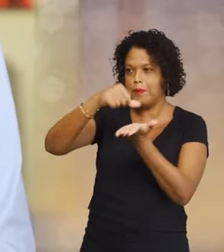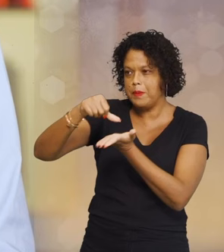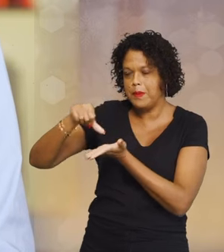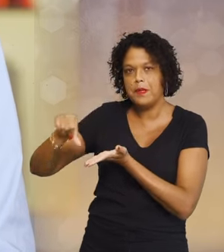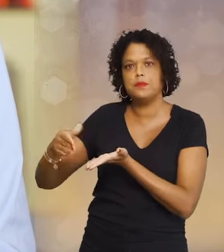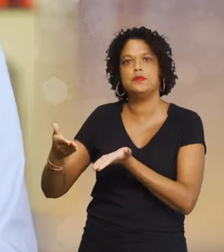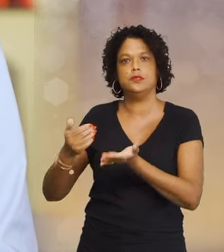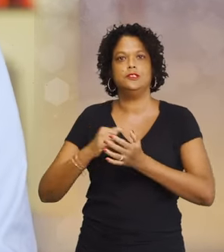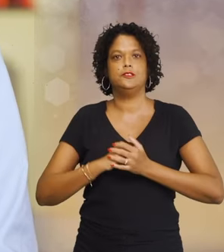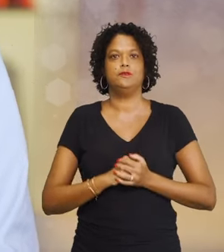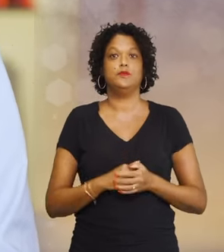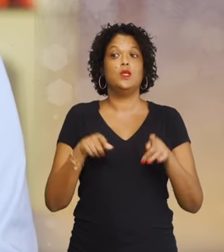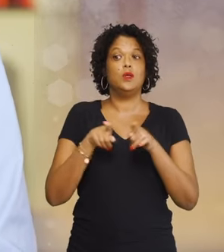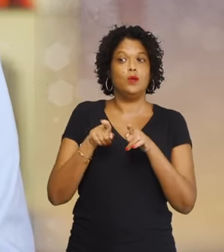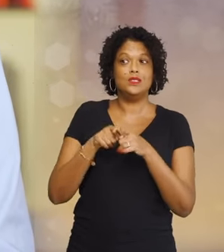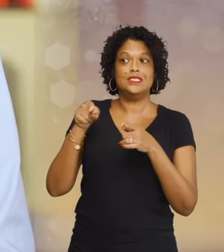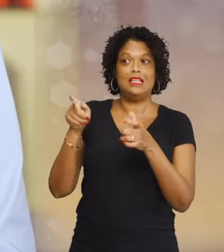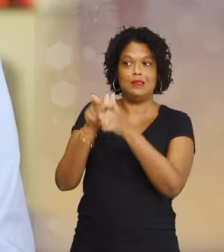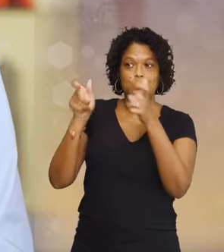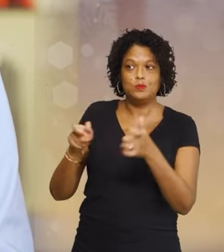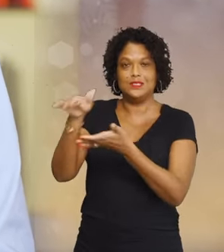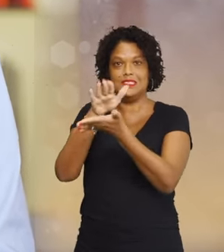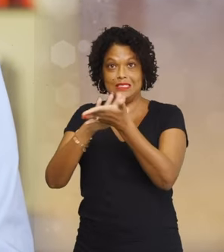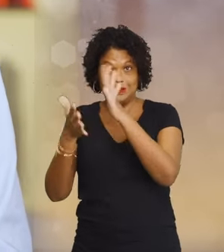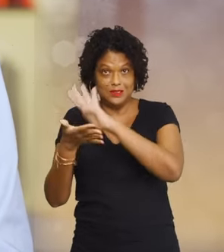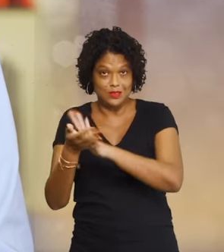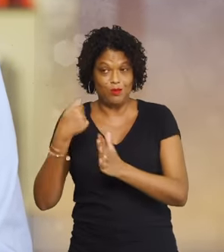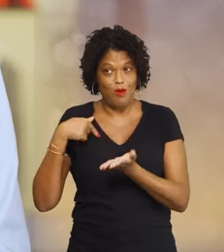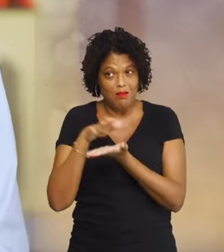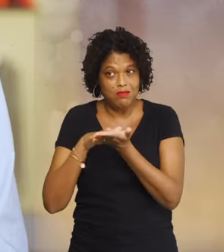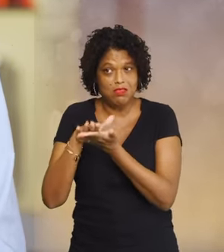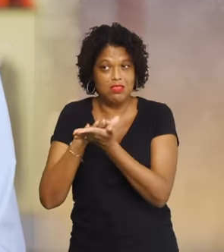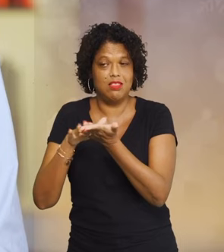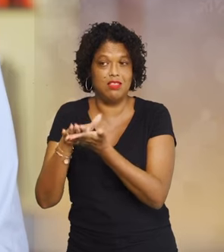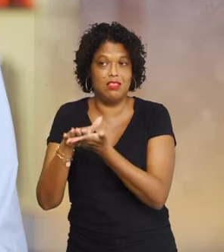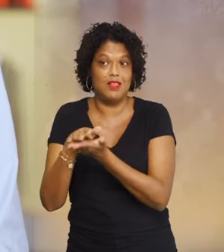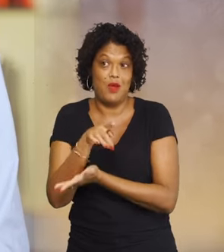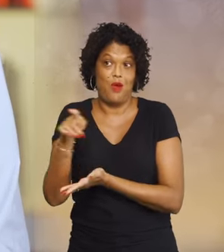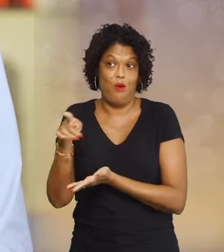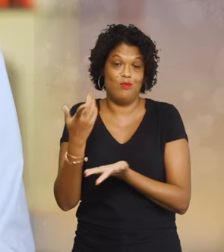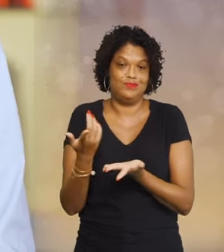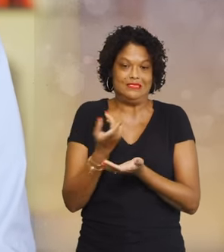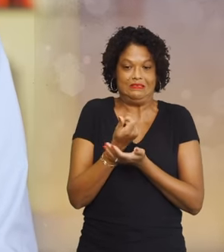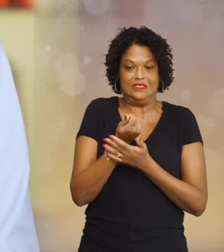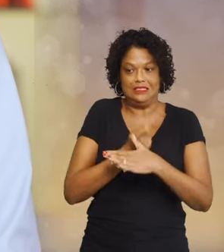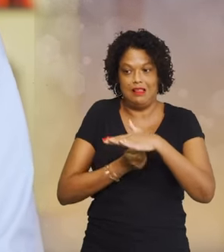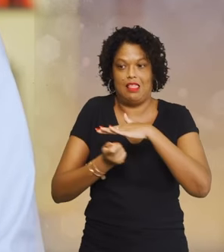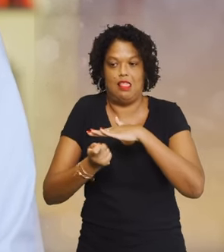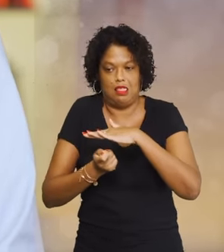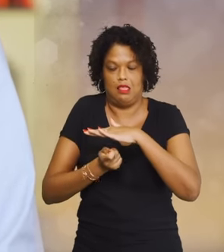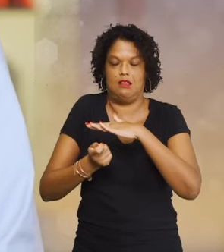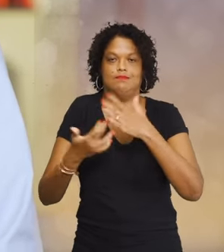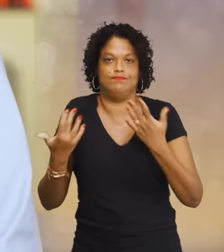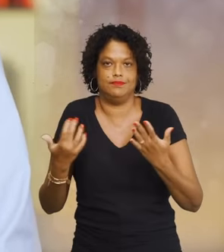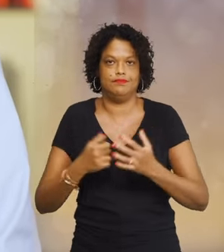Et surtout, m'excuser auprès des entreprises, des associations qui n'ont pas, bien sûr, reçu leur financement dans de